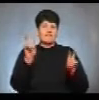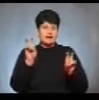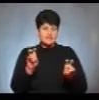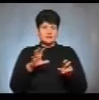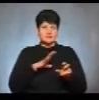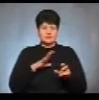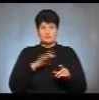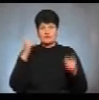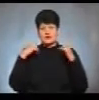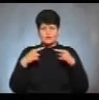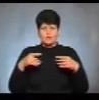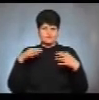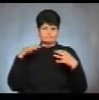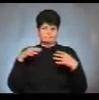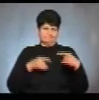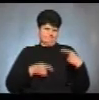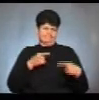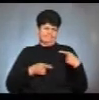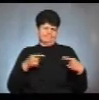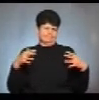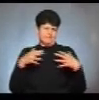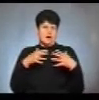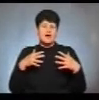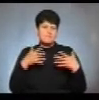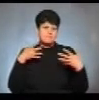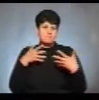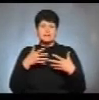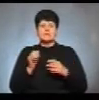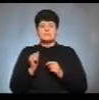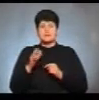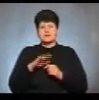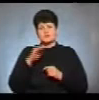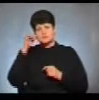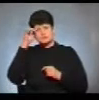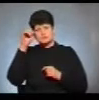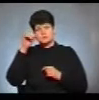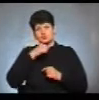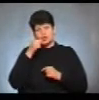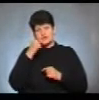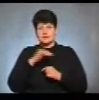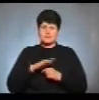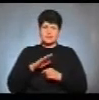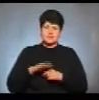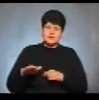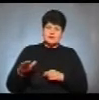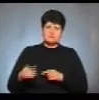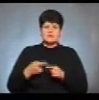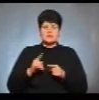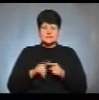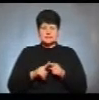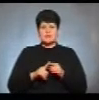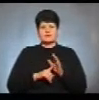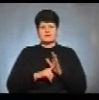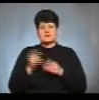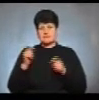між дорослими та дітьми. Участь у ньому взяли 11 осіб. Фестиваль дитячого кіно, анімації і телебачення в Тернополі